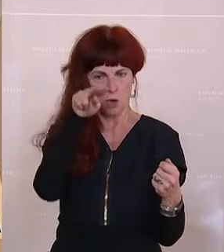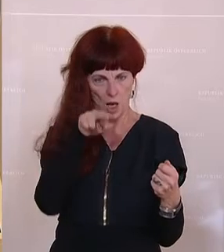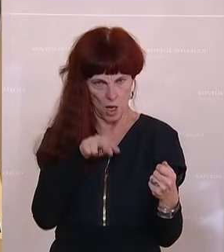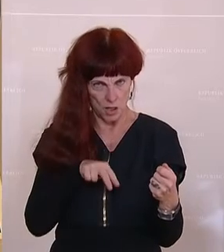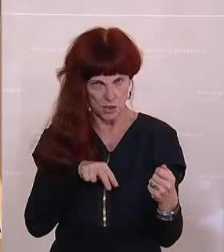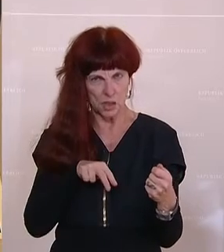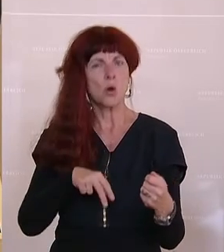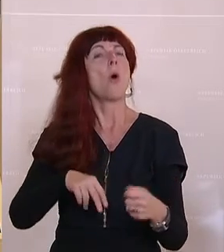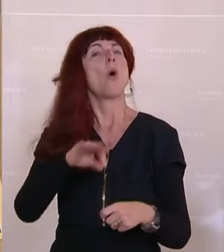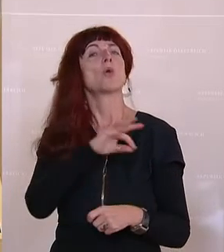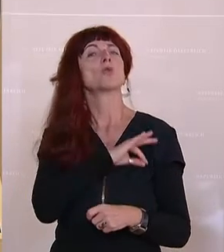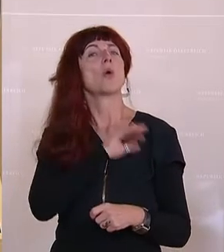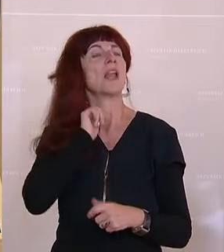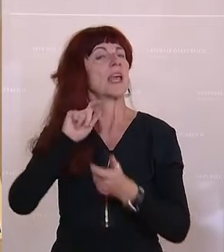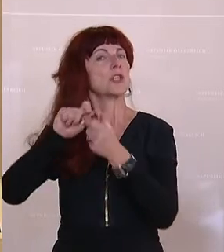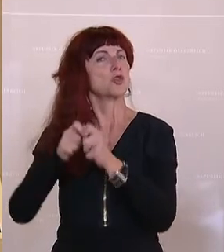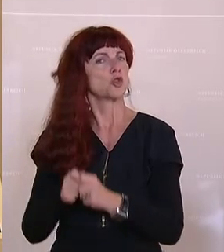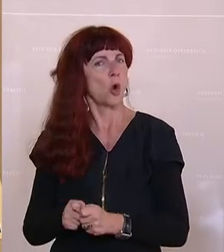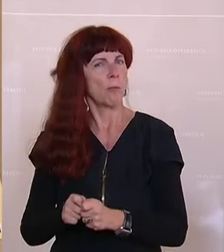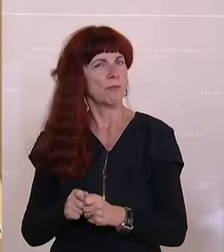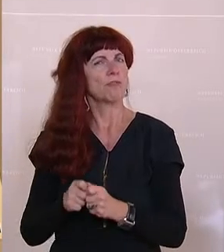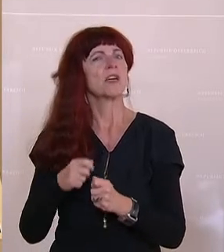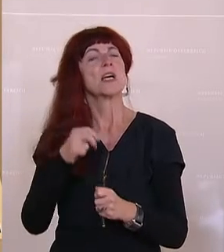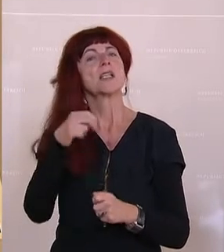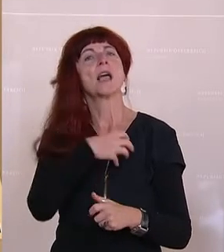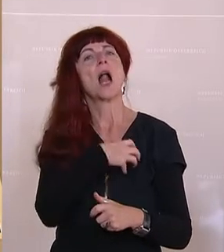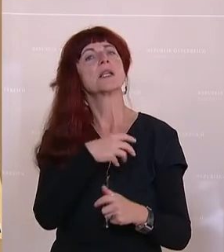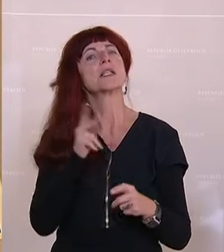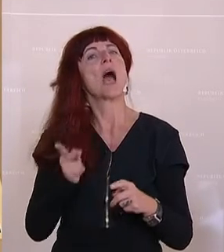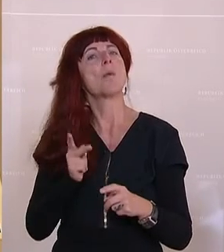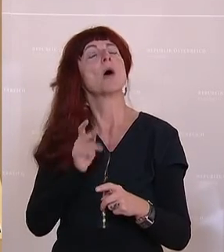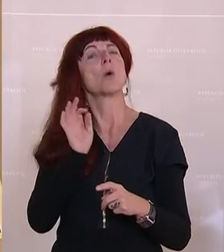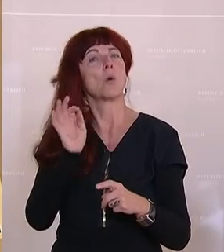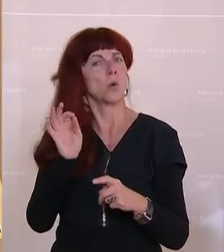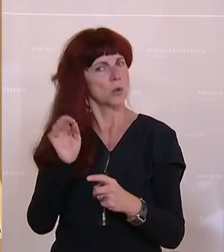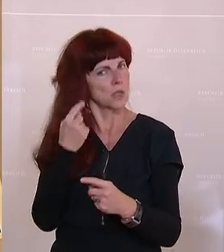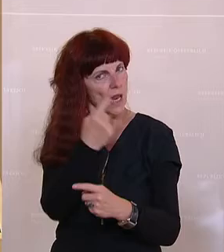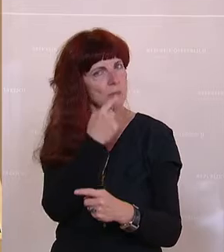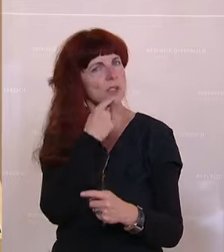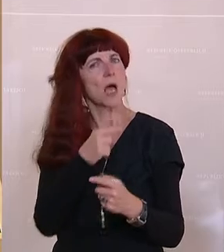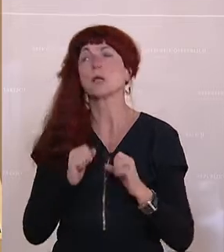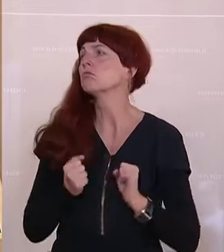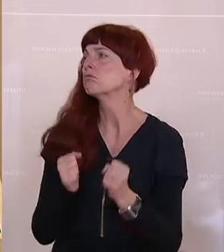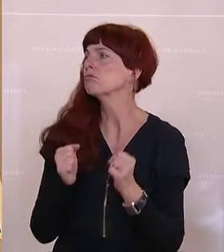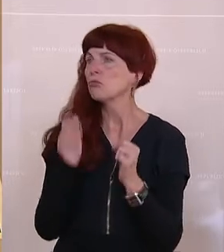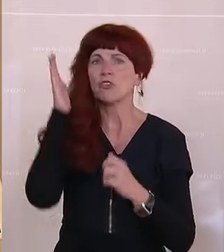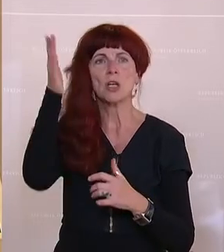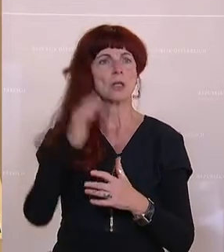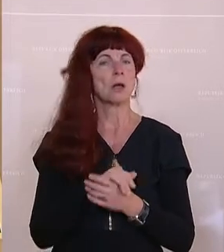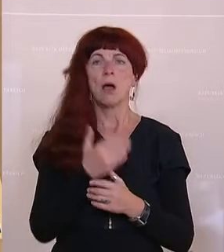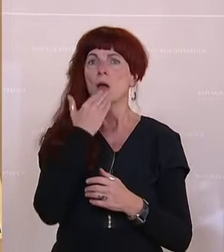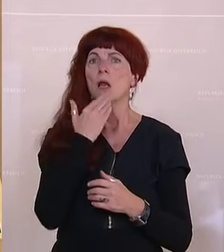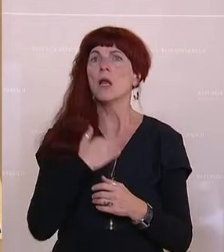Kollegin Zopf wahrgenommen habe, die aus dem Salzkammergut kommt, dass sie sich dafür einsetzen wird. Liebe Frau Kollegin,